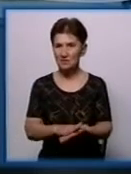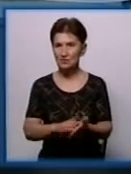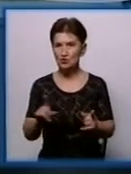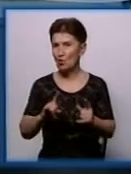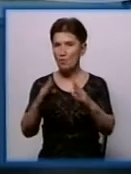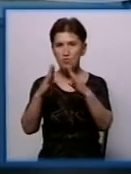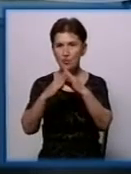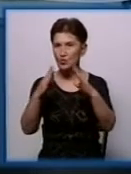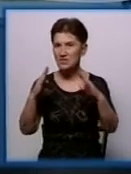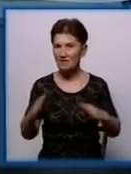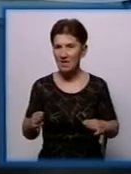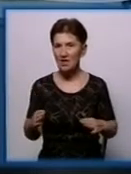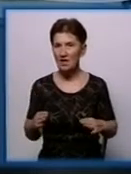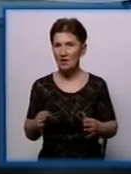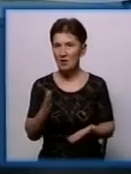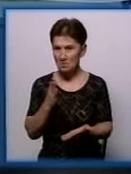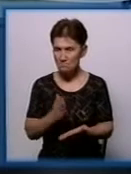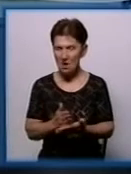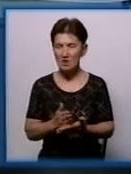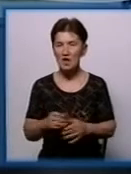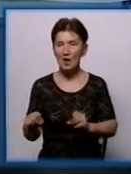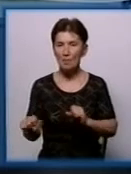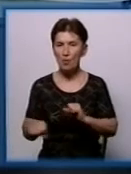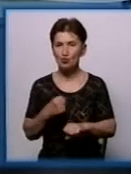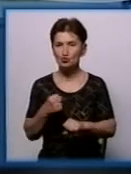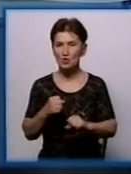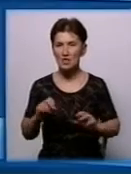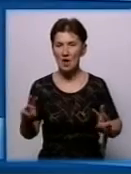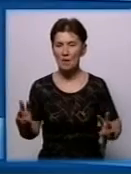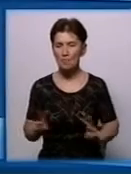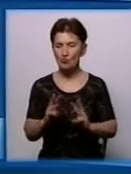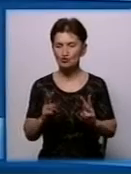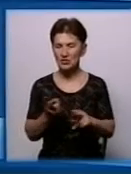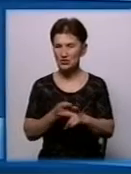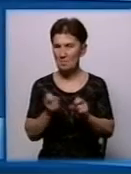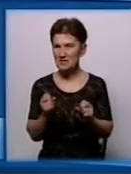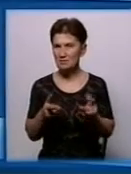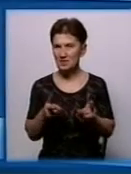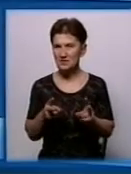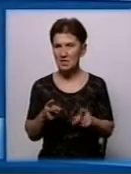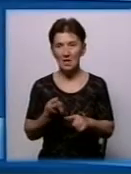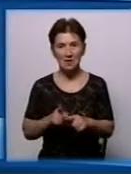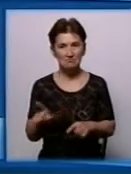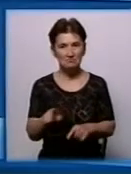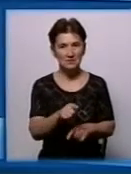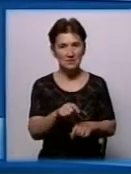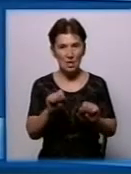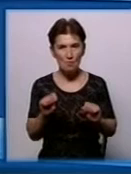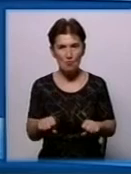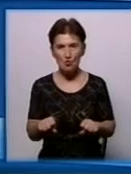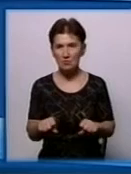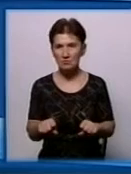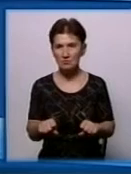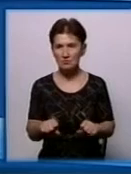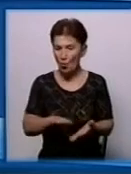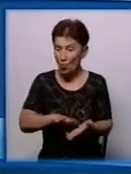має порушення в пожежній безпеці. Це б могло, вірніше, цього можна було